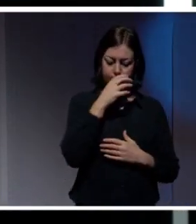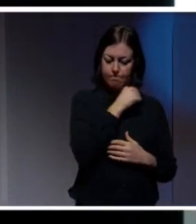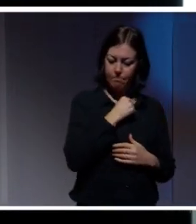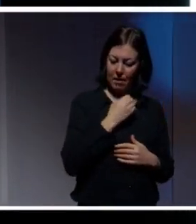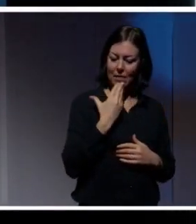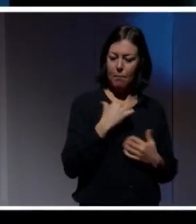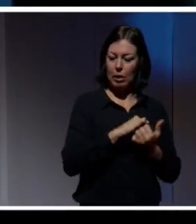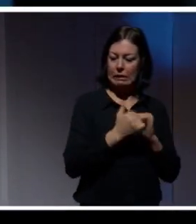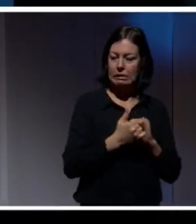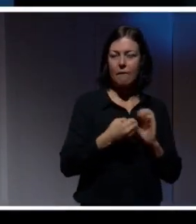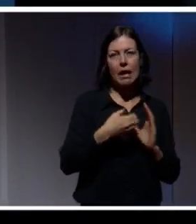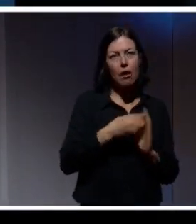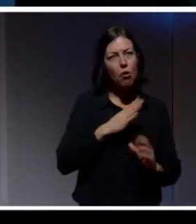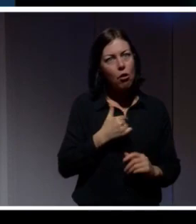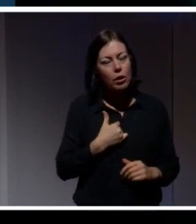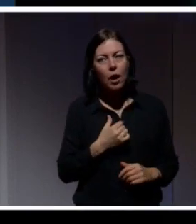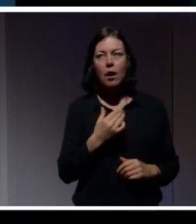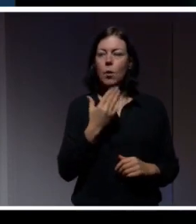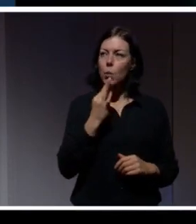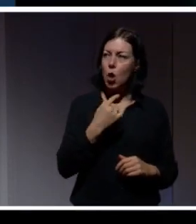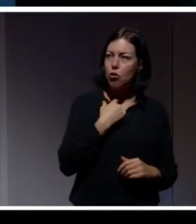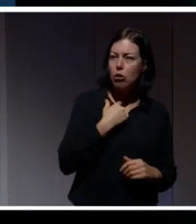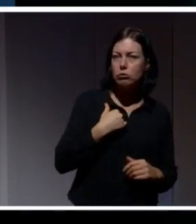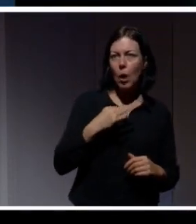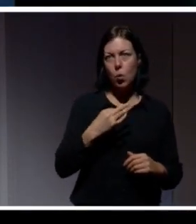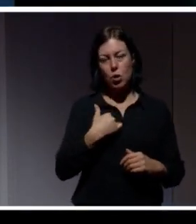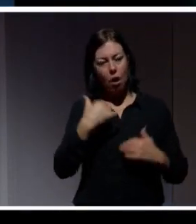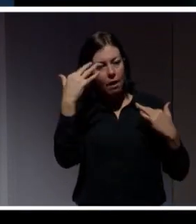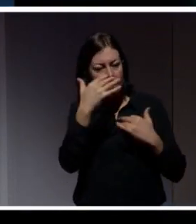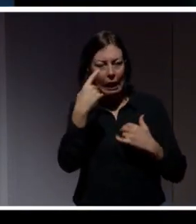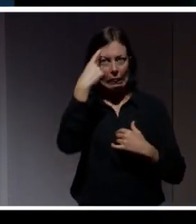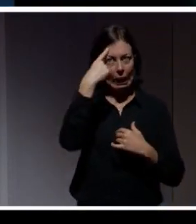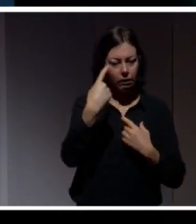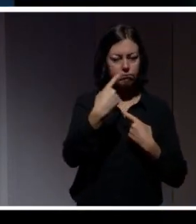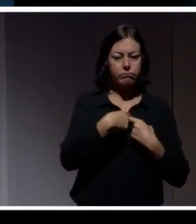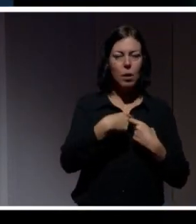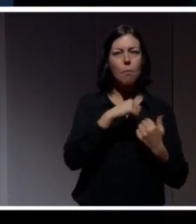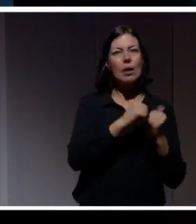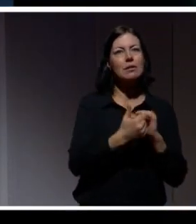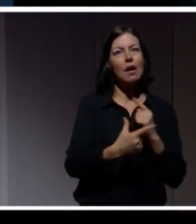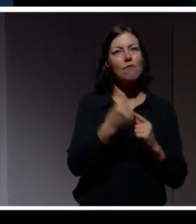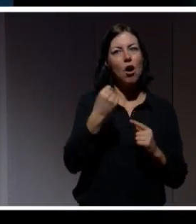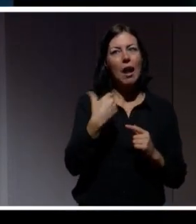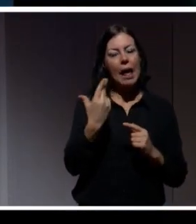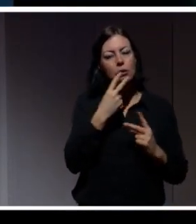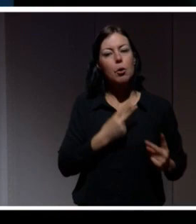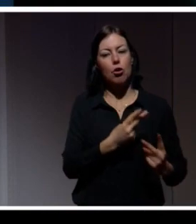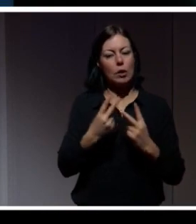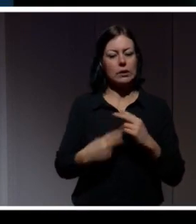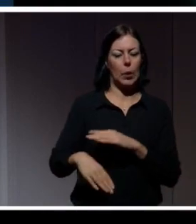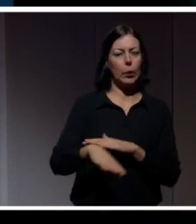värderingar jag har och hur jag röstar, hur jag reflekterar och tänker i de här politiska valen. Det är en demokratiskt grundläggande